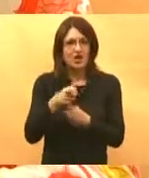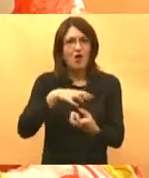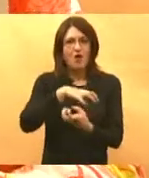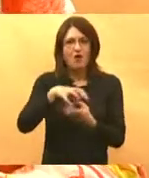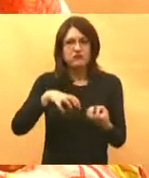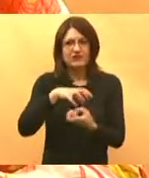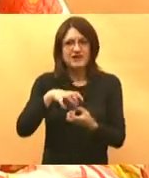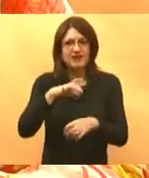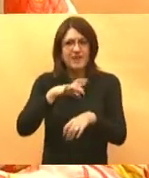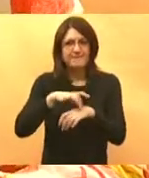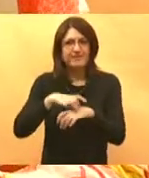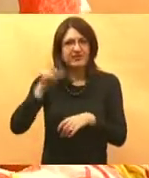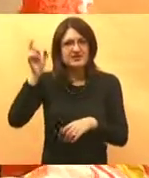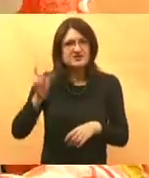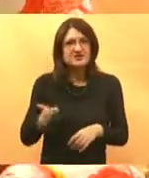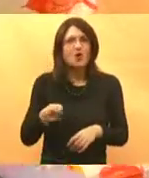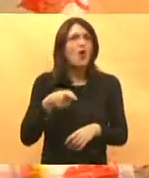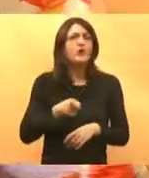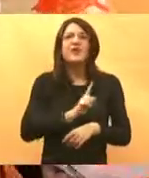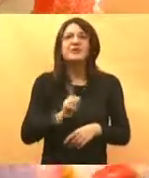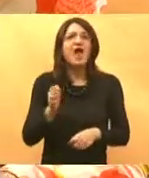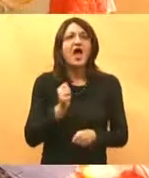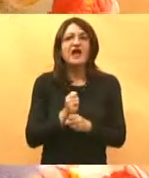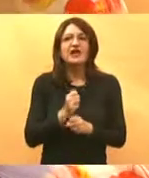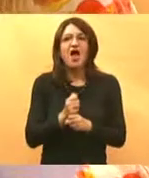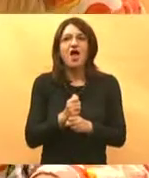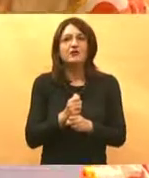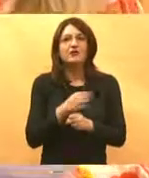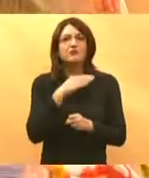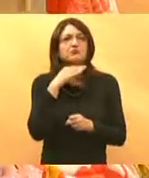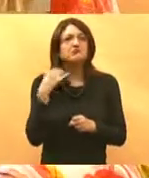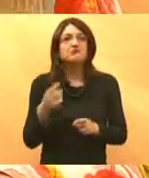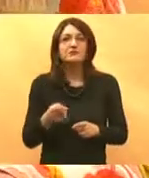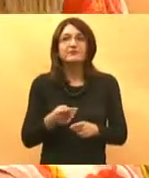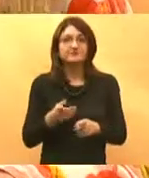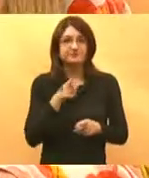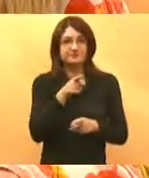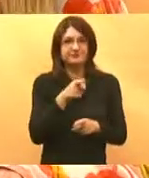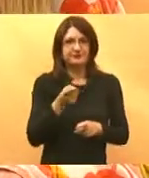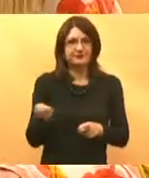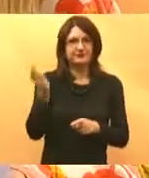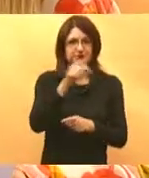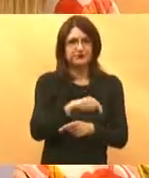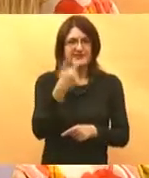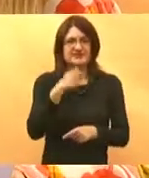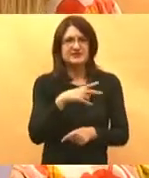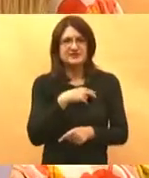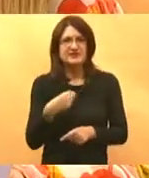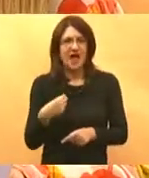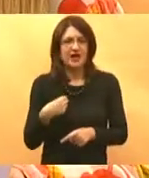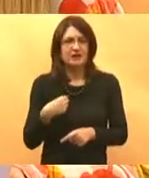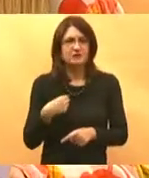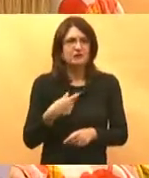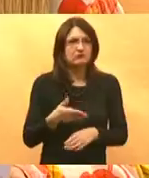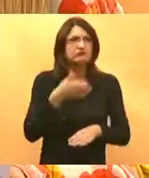ne radi puno. Ja vam moram reći što taj dojam... Možete reći, vi dolazite iz Zagrava, vi dođete kod mene ili u neku drugu